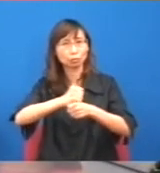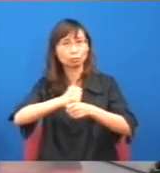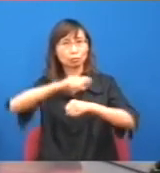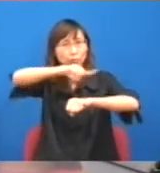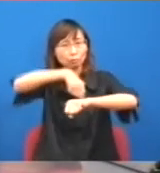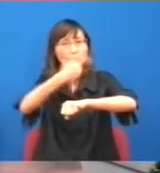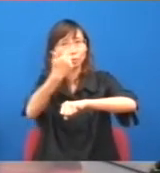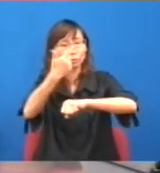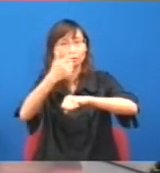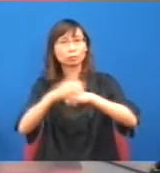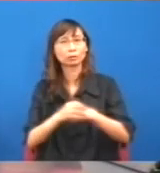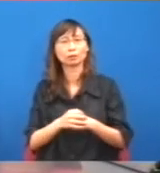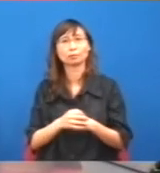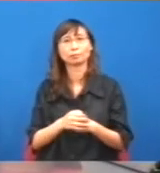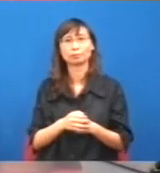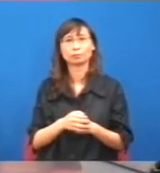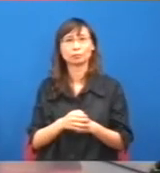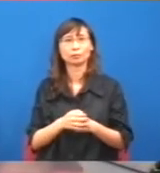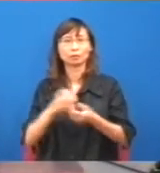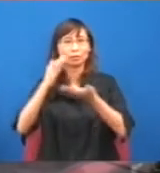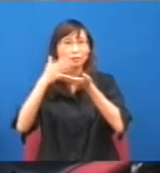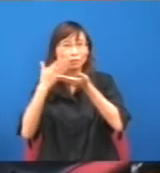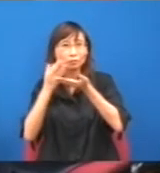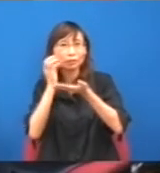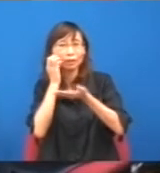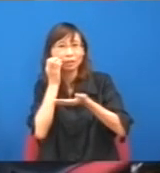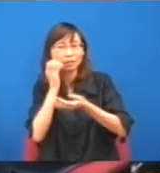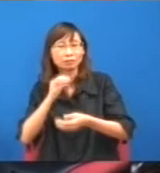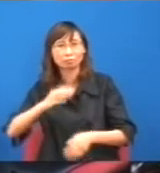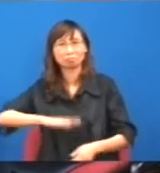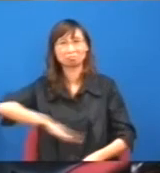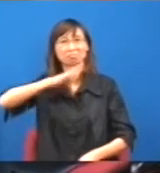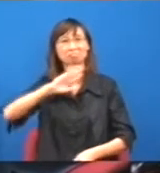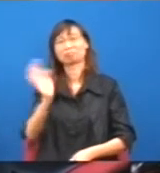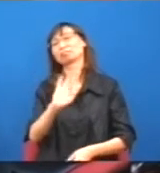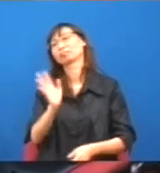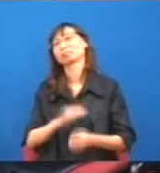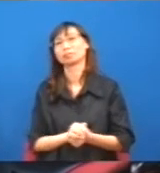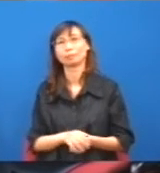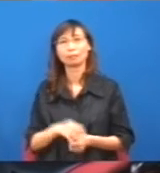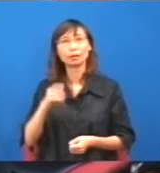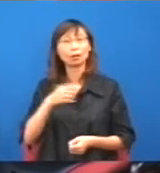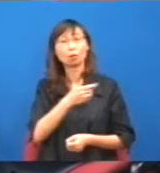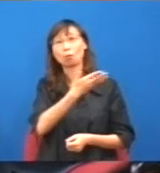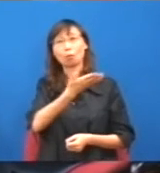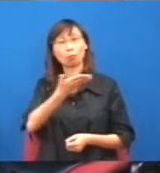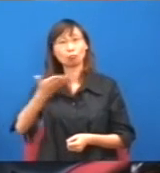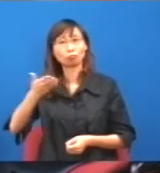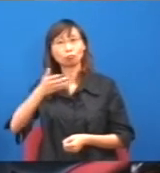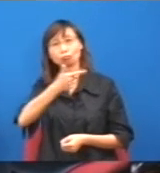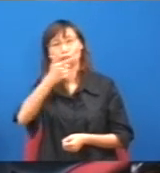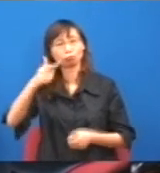都不夠吃半碟飯的,但很多人認識民建聯,就是因為,有民建聯興趣班,某某某某某某某某,